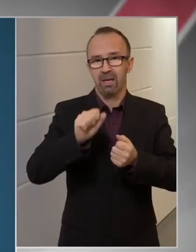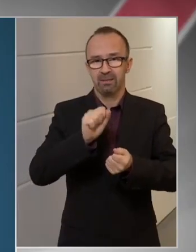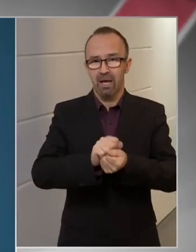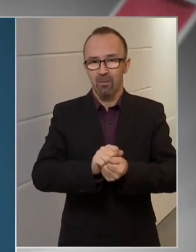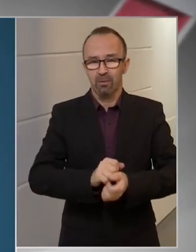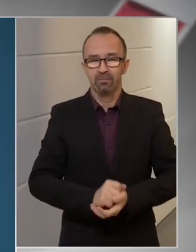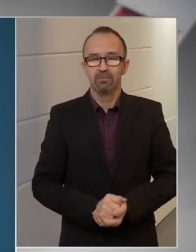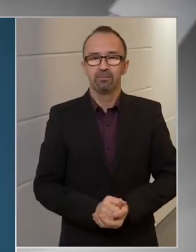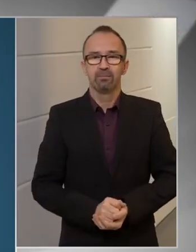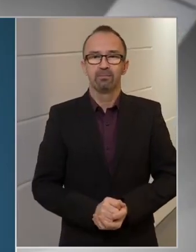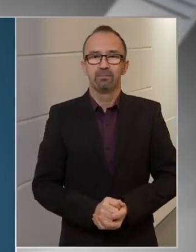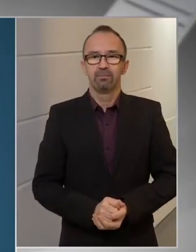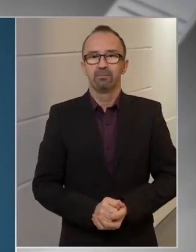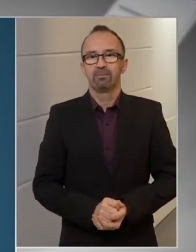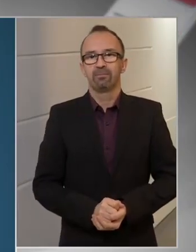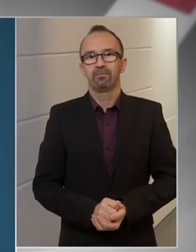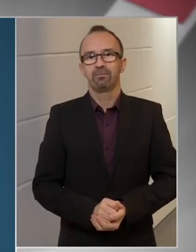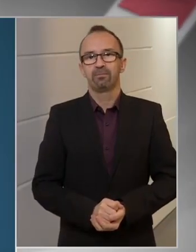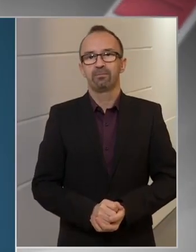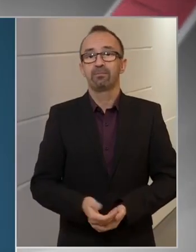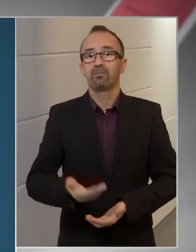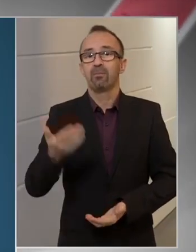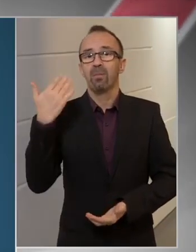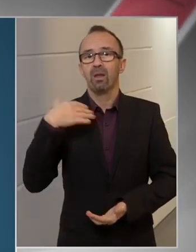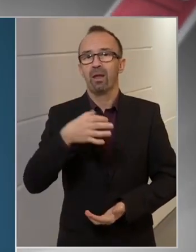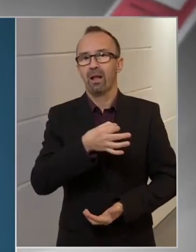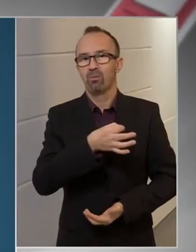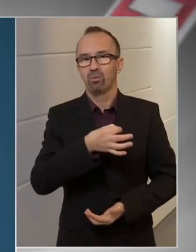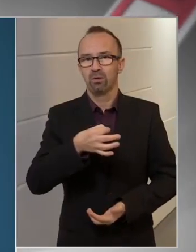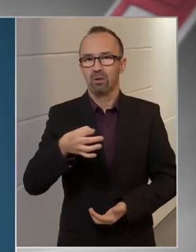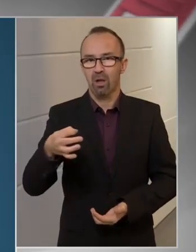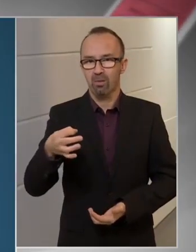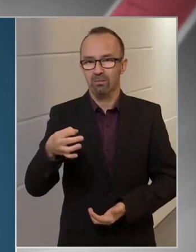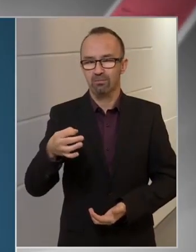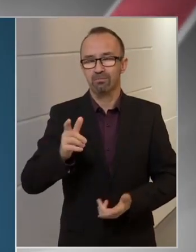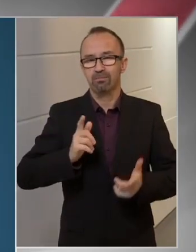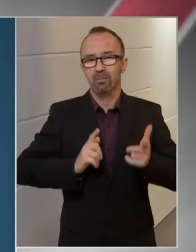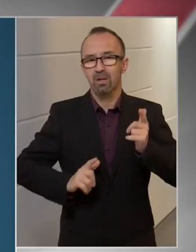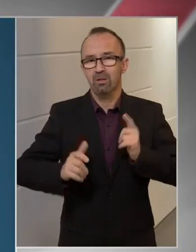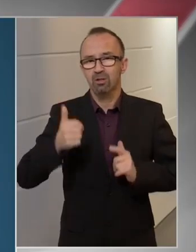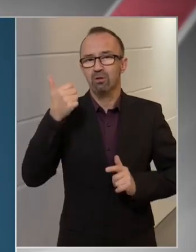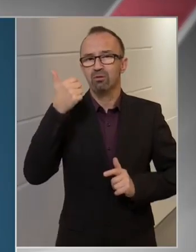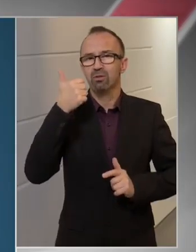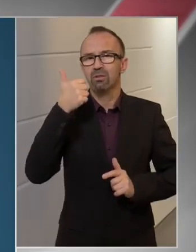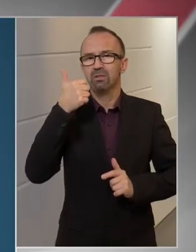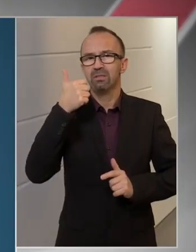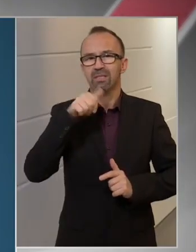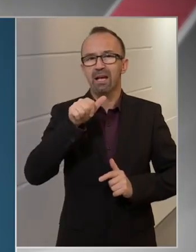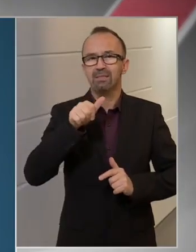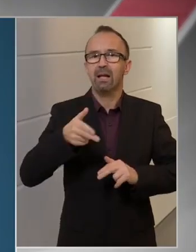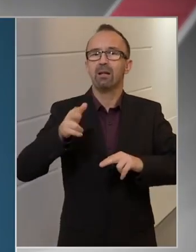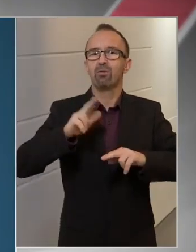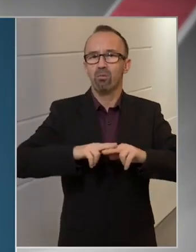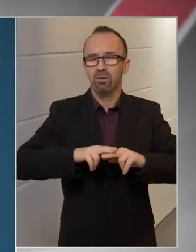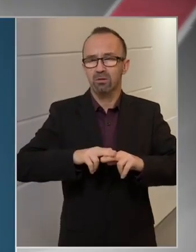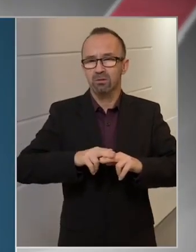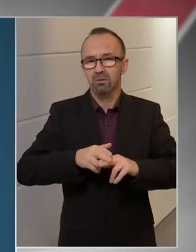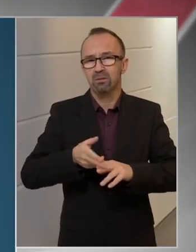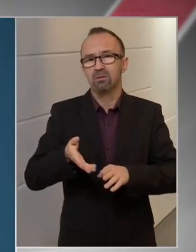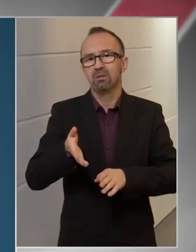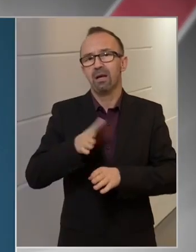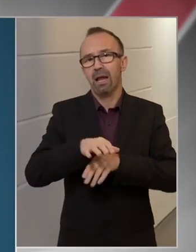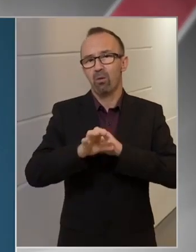Az elmúlt napon sajnos 100 feletti elhúnytat